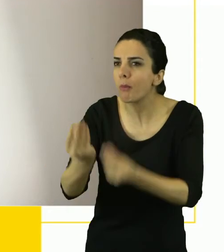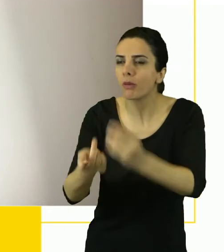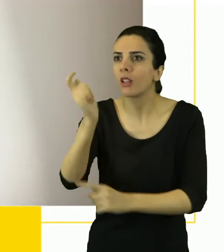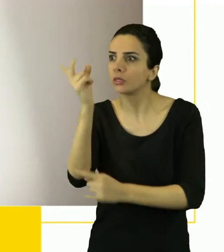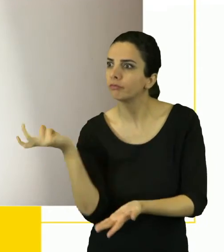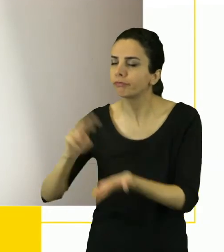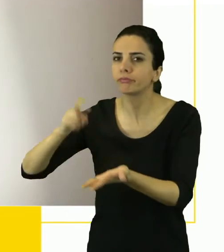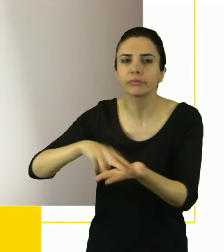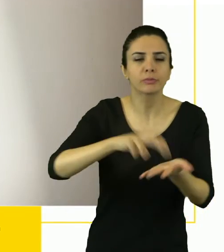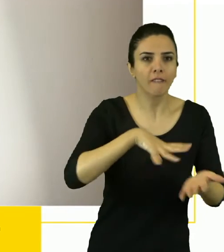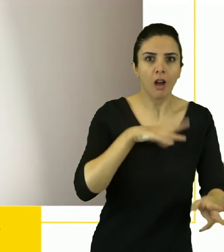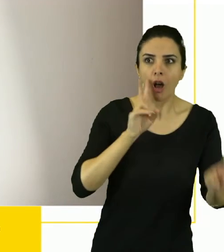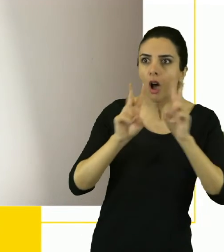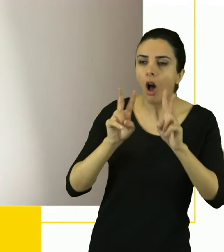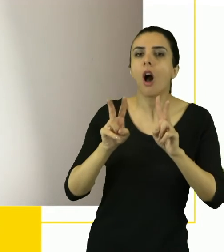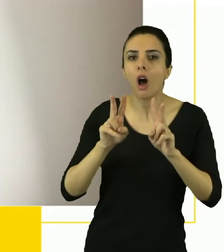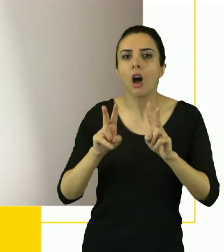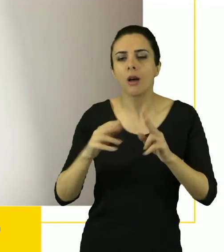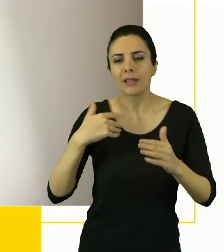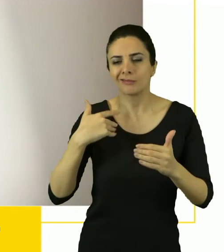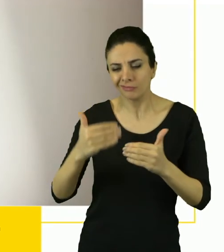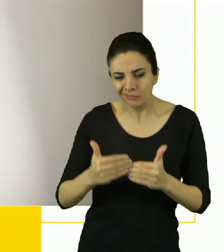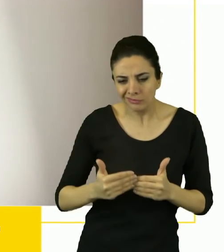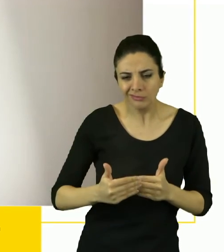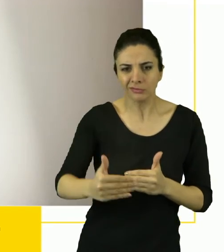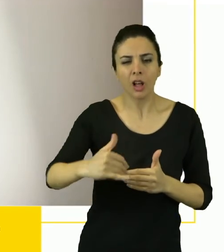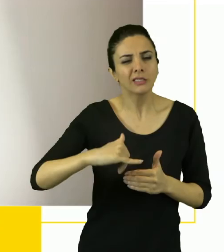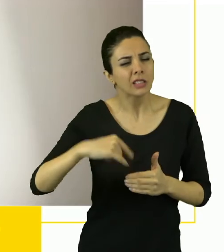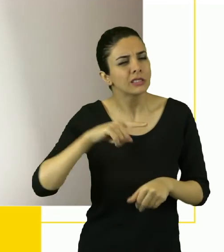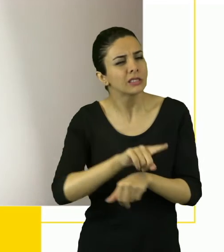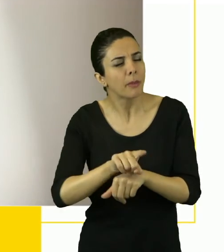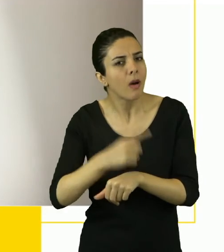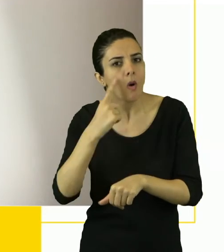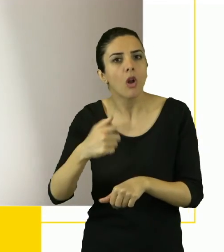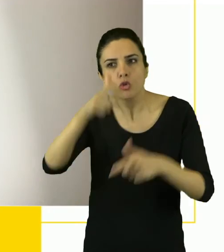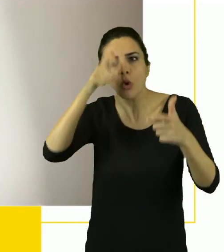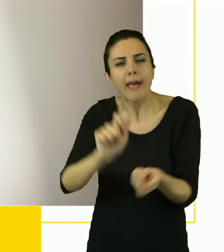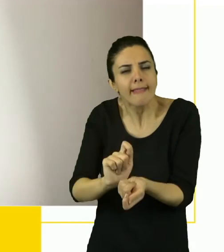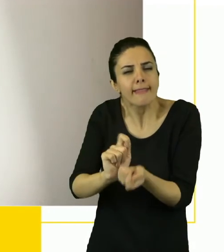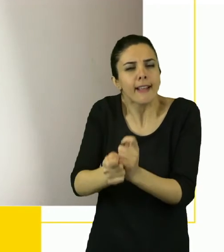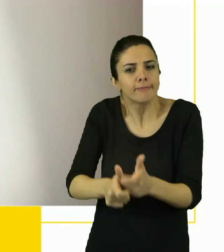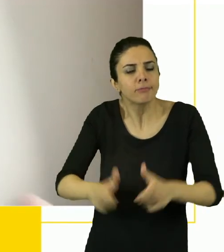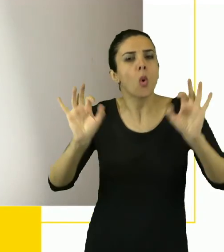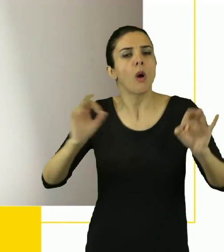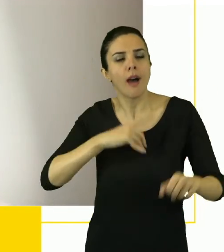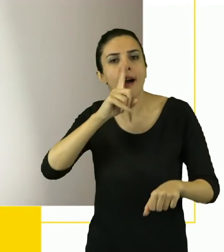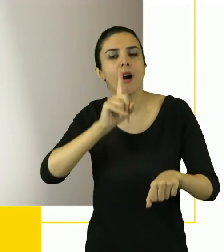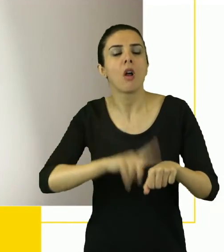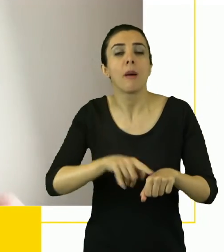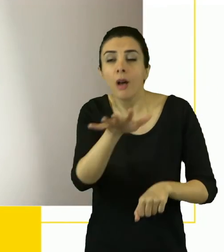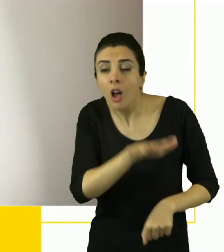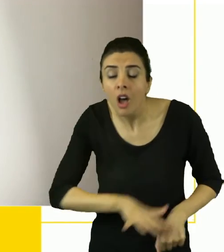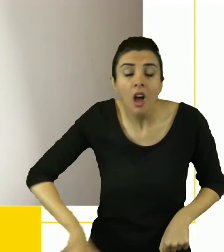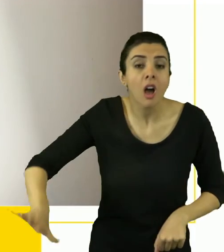Ben Türkiye'de çok yakın zamanda çok büyük dönüşümler olacağını düşünüyorum bu engellilik konusunda. Bu konuda hepimize ama herkese, her